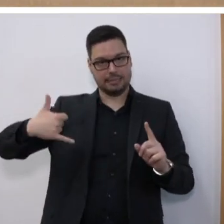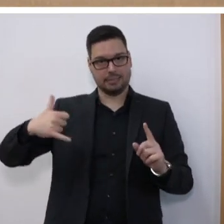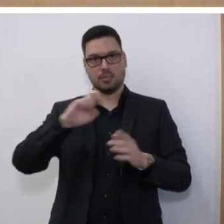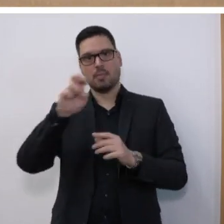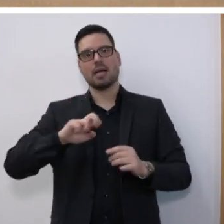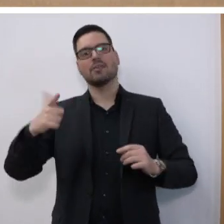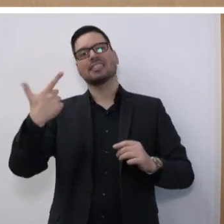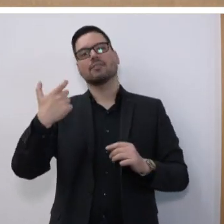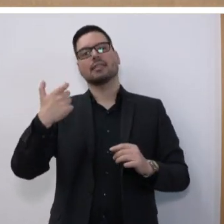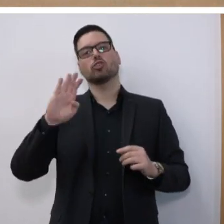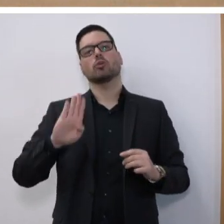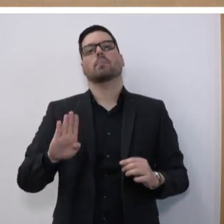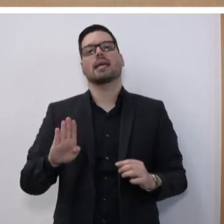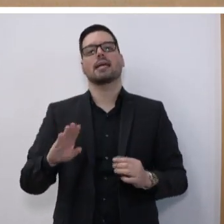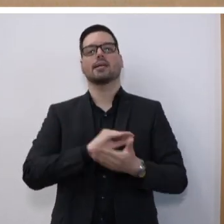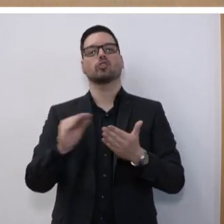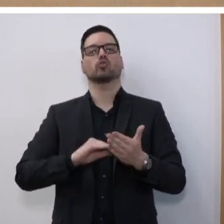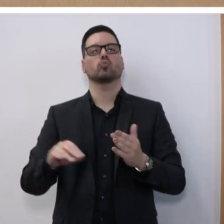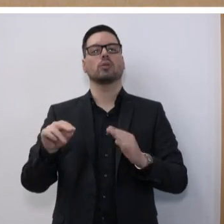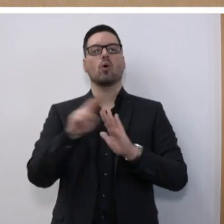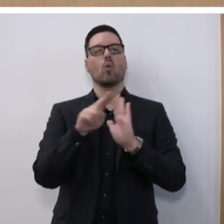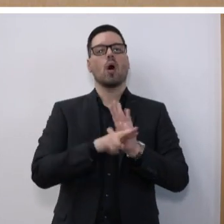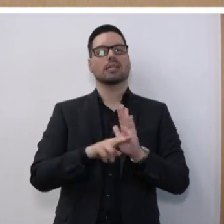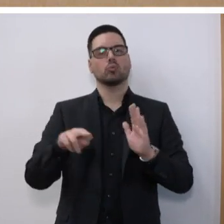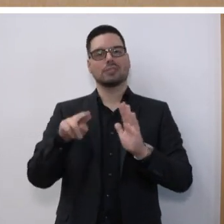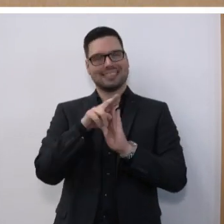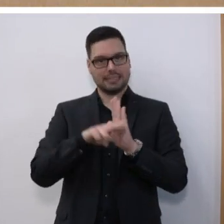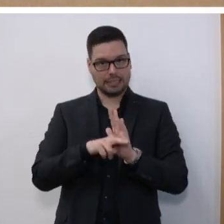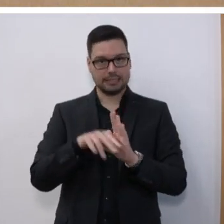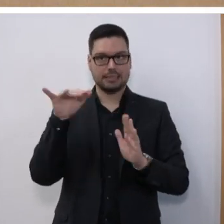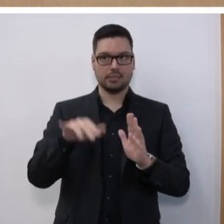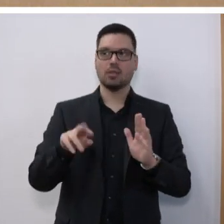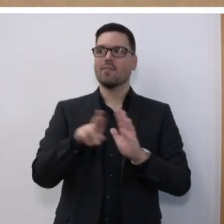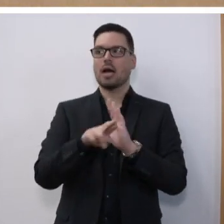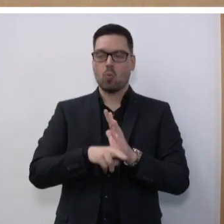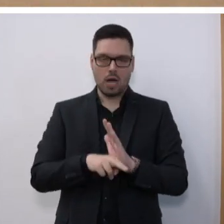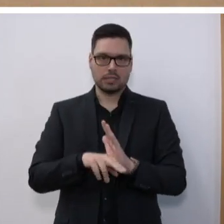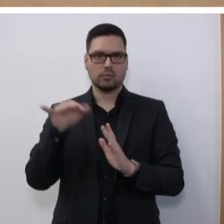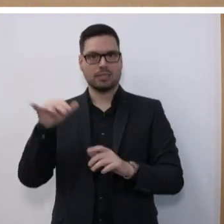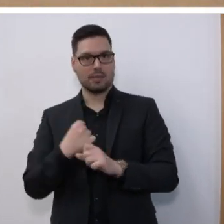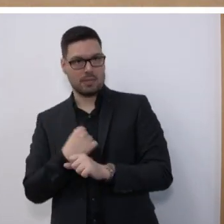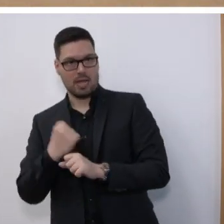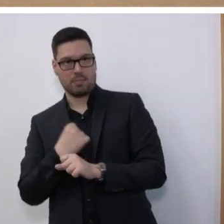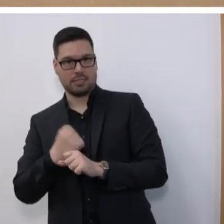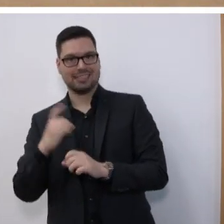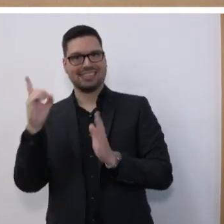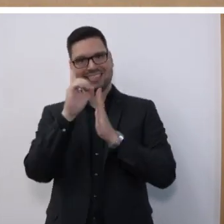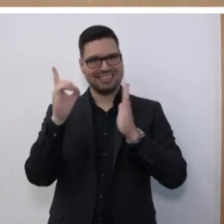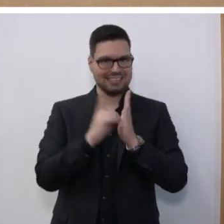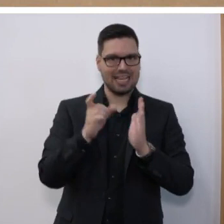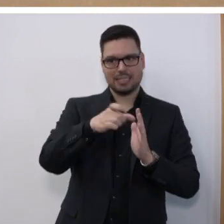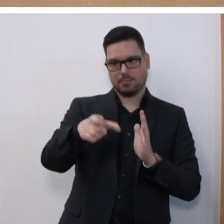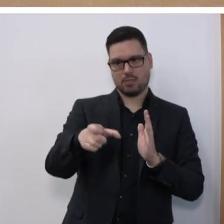20b des Schulordnungsgesetzes geregelte und durch eine Verordnung über die Verarbeitung personenbezogener Daten